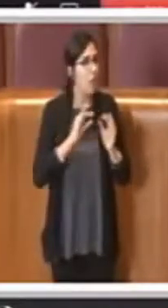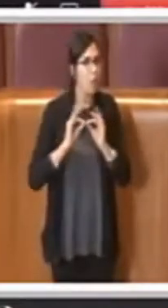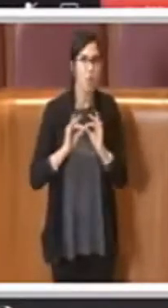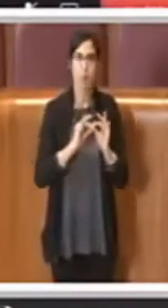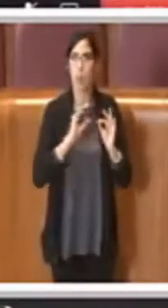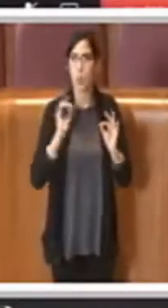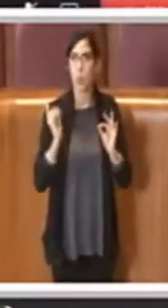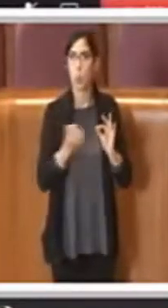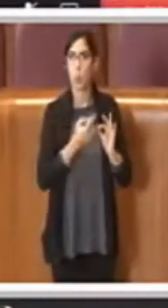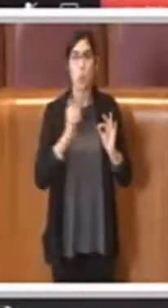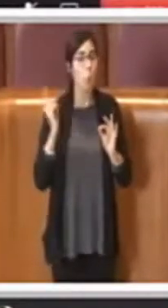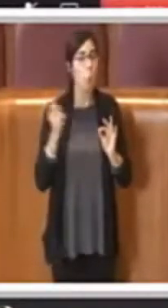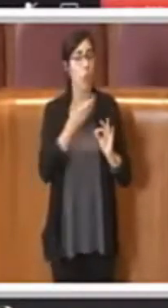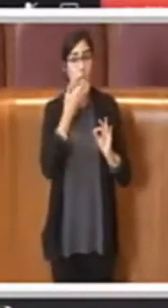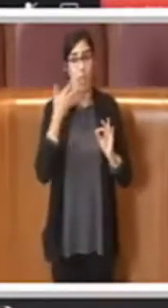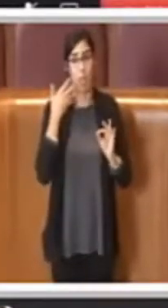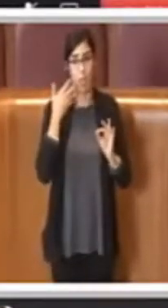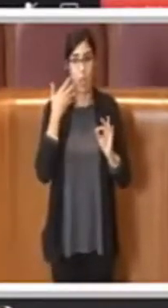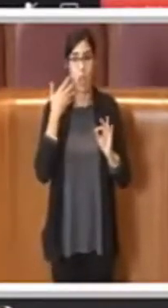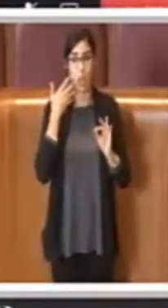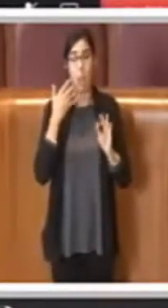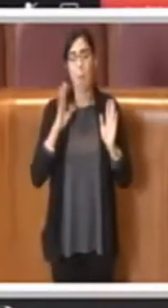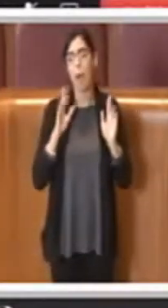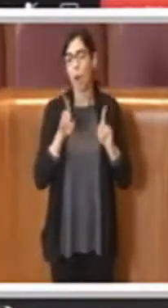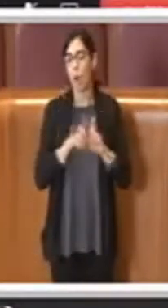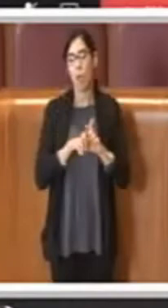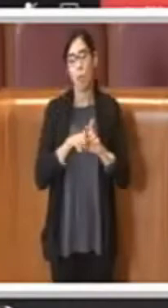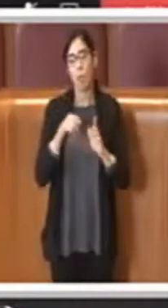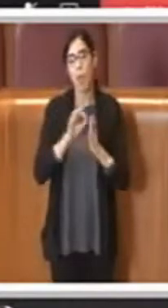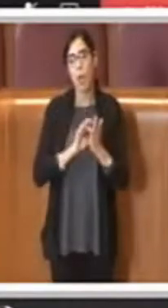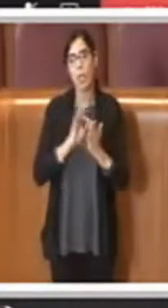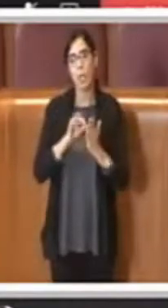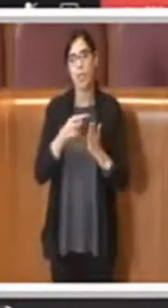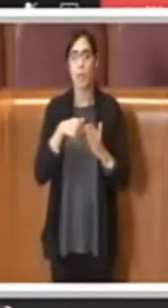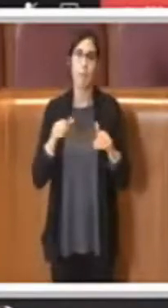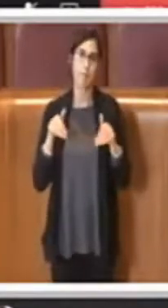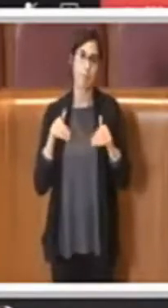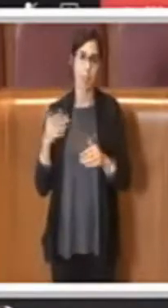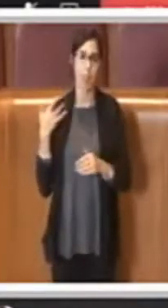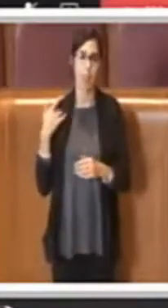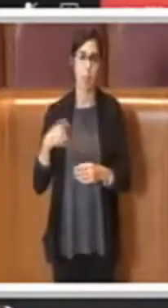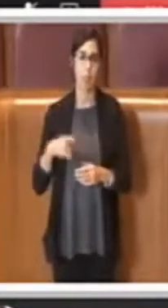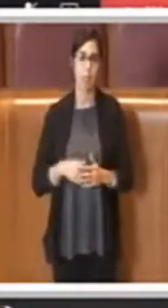cuore e ciò nonostante noi su questo ordine del giorno ci dovremmo assenere. Grazie Presidente.